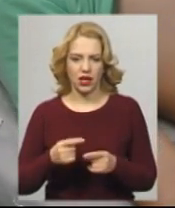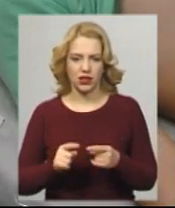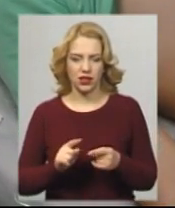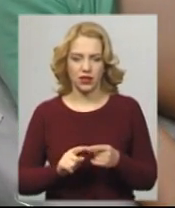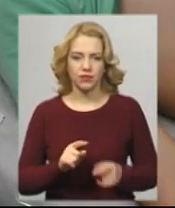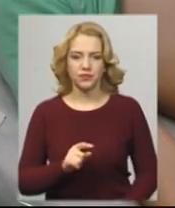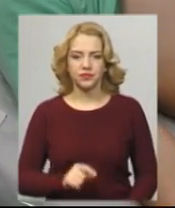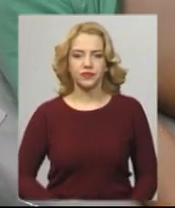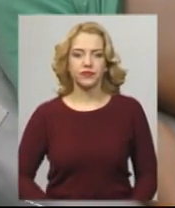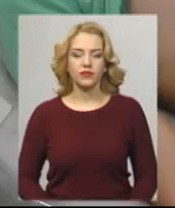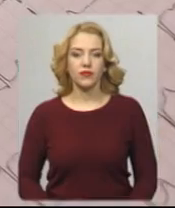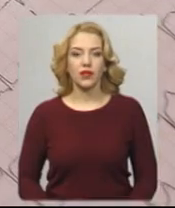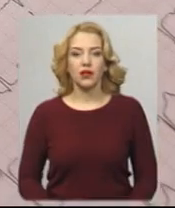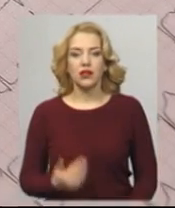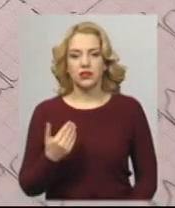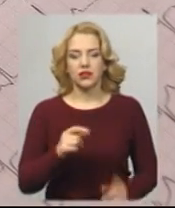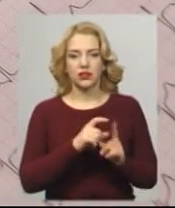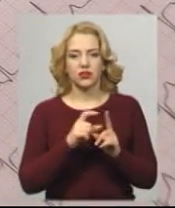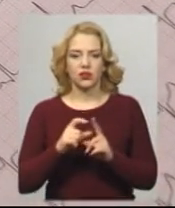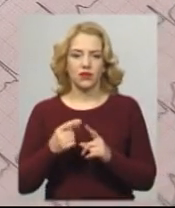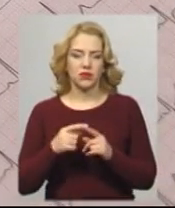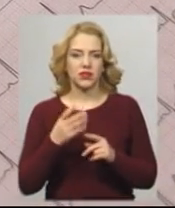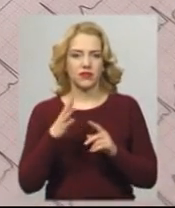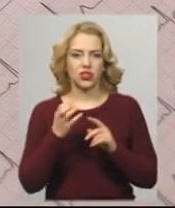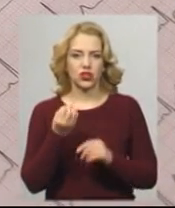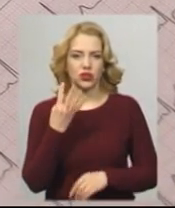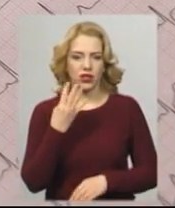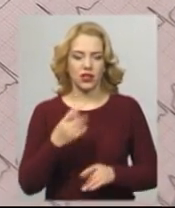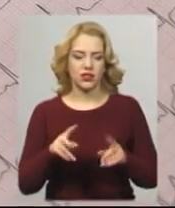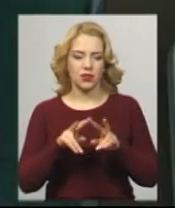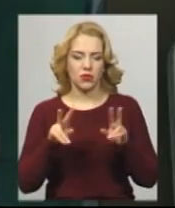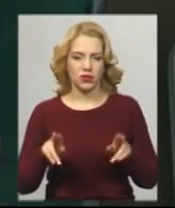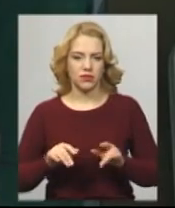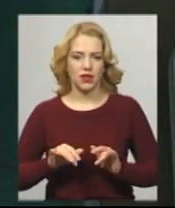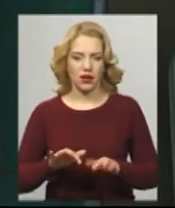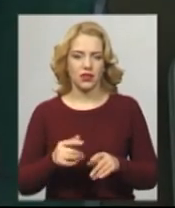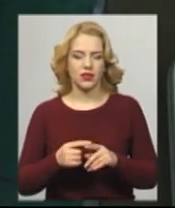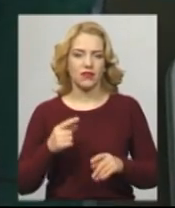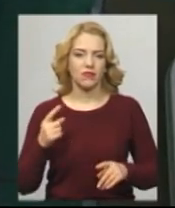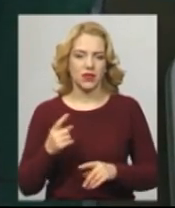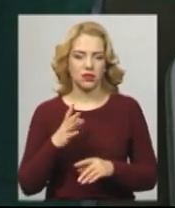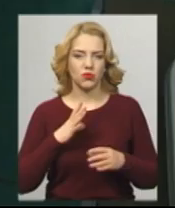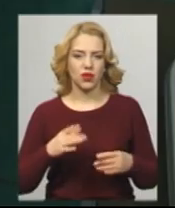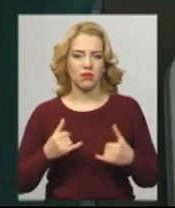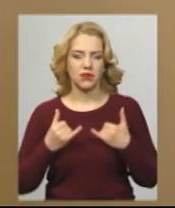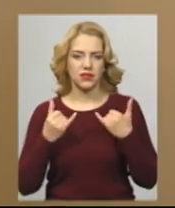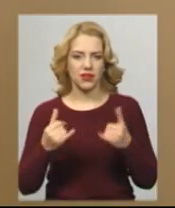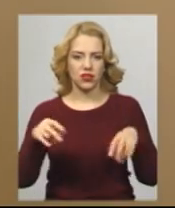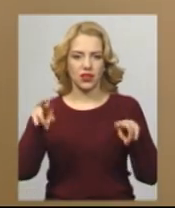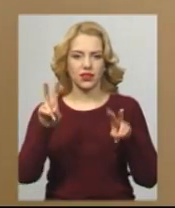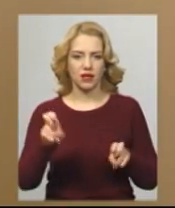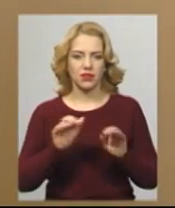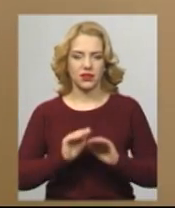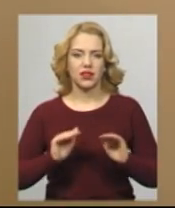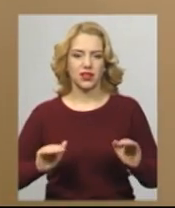серця» Наталія Шмурікова. За її словами, це вже 14-та подібна акція, але вперше вона була присвячена саме темі дитячої